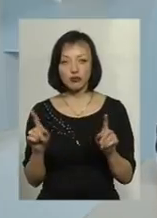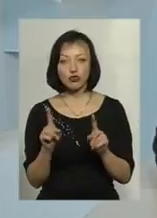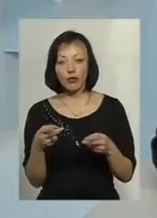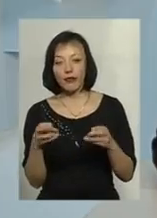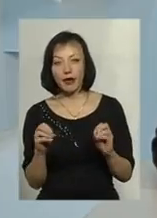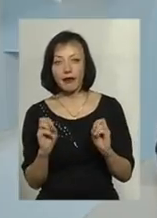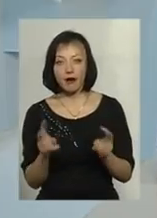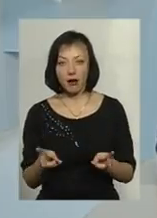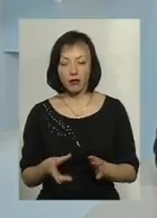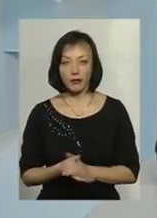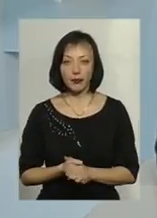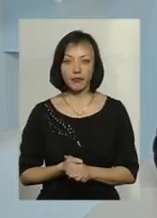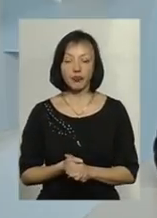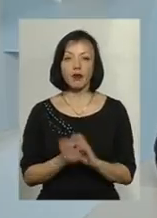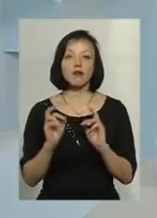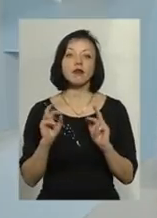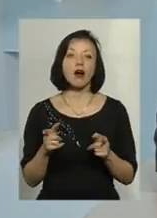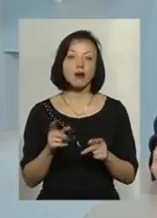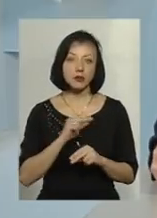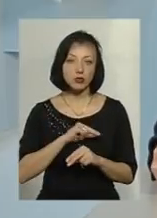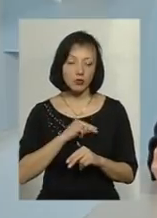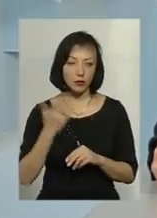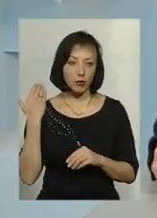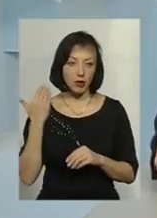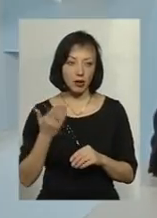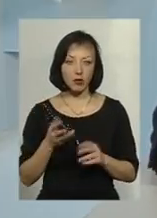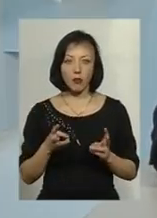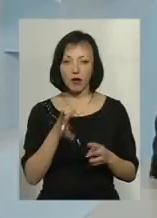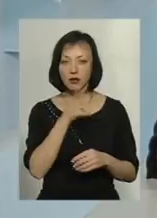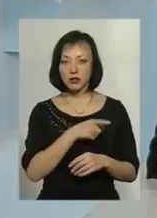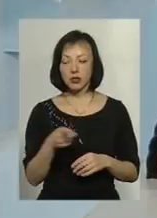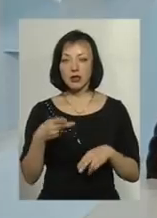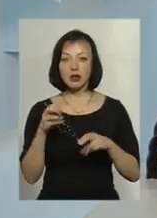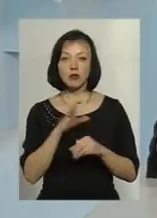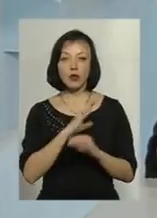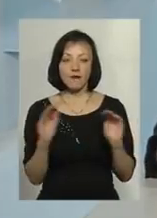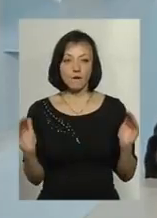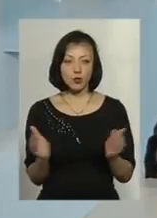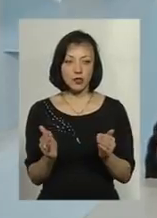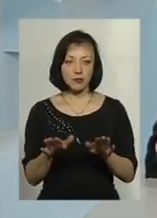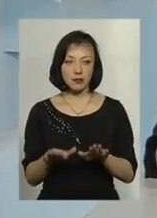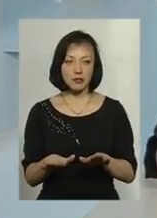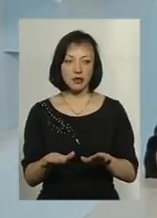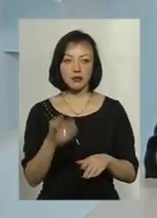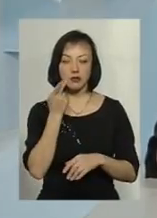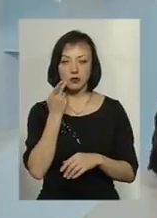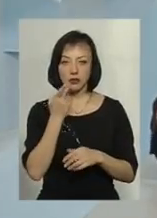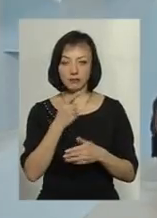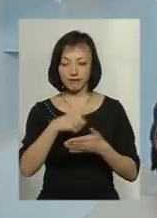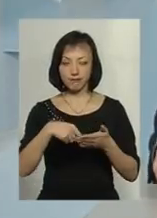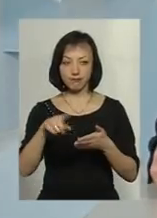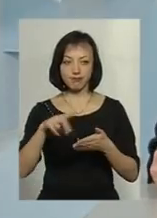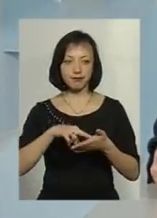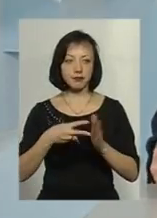що, і як. Як вони працювали в попередній опалювальний сезон, де були вузькі місця. Ми їх беремо завжди на замітку,